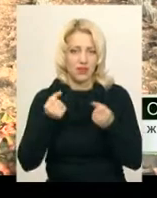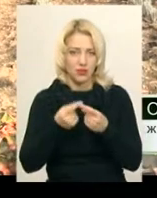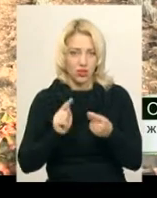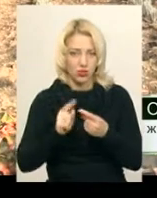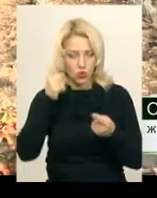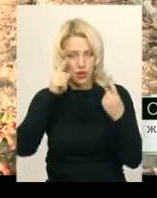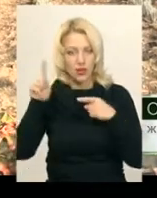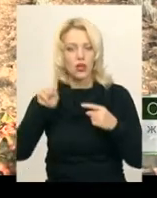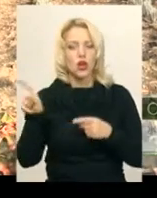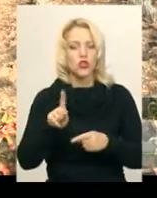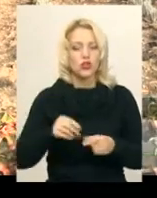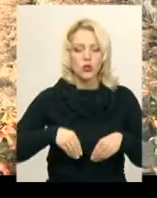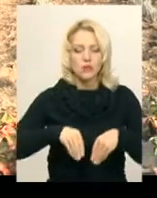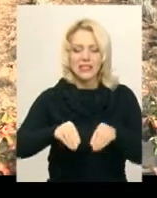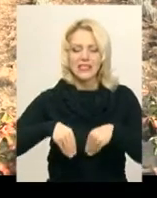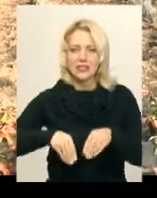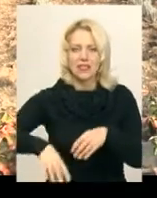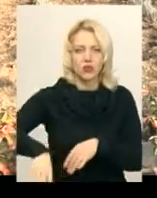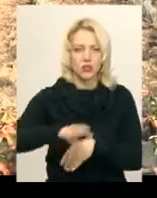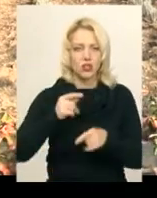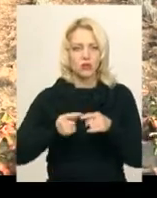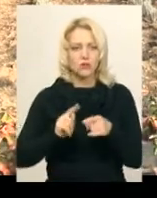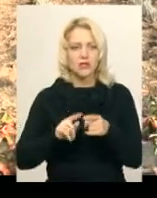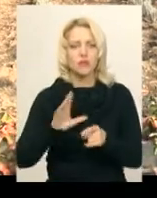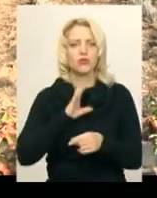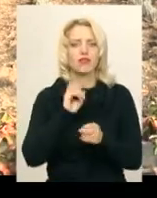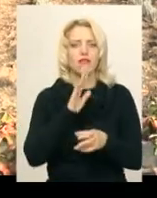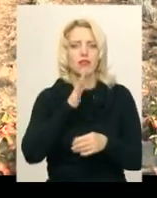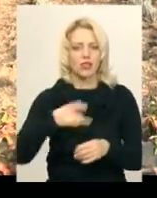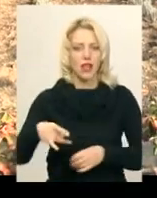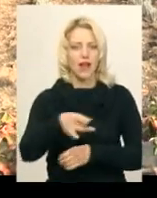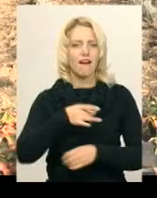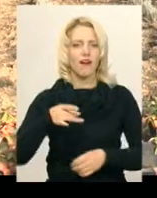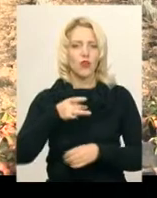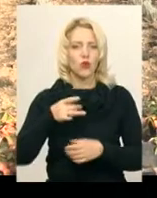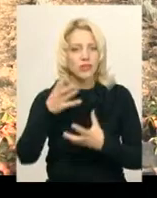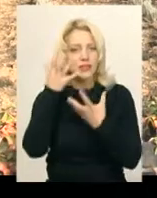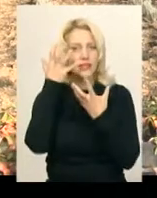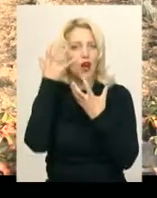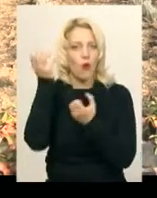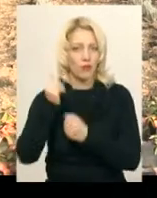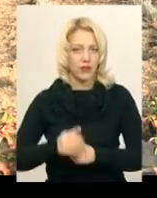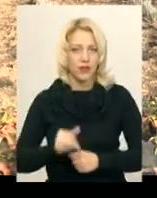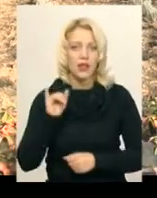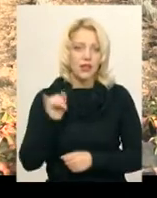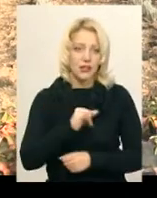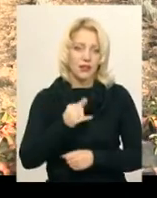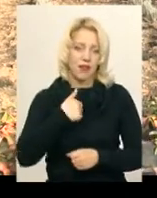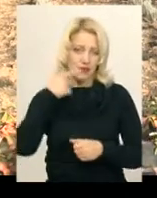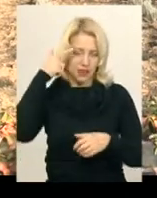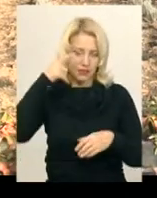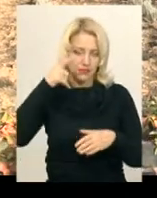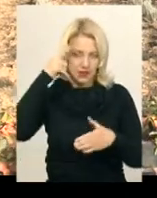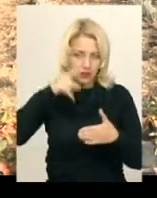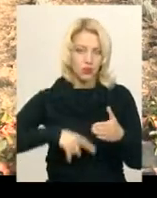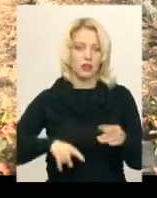щоб це було наші райони захоплення. І я сподіваюся,